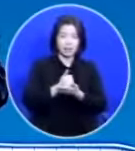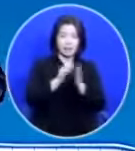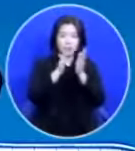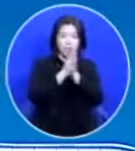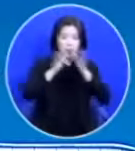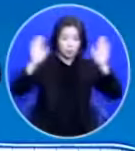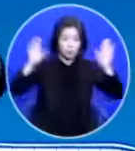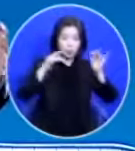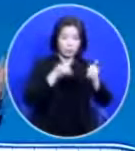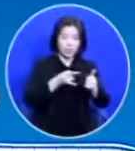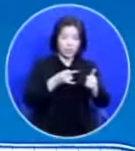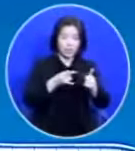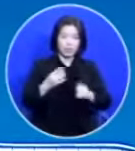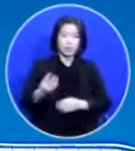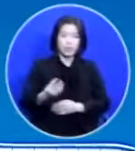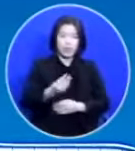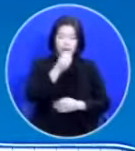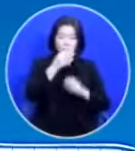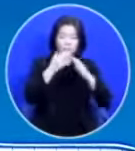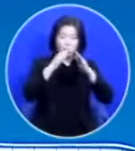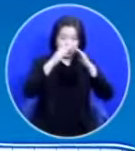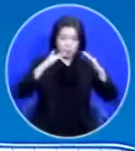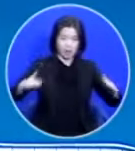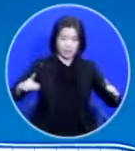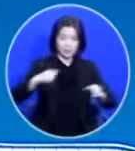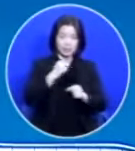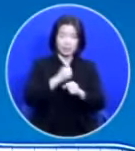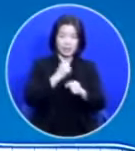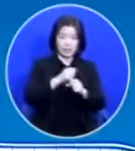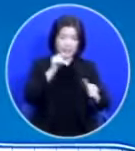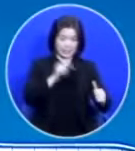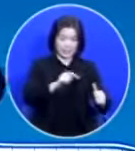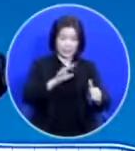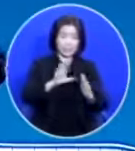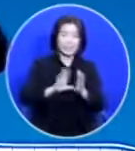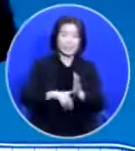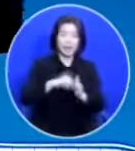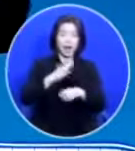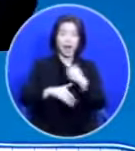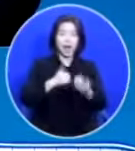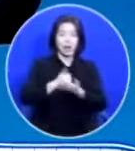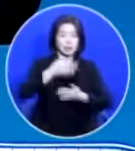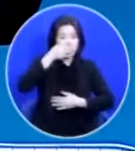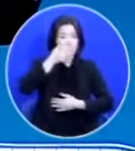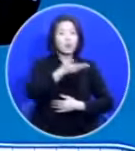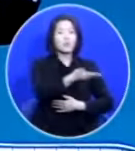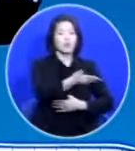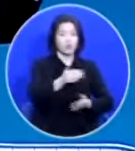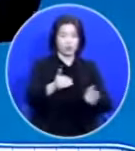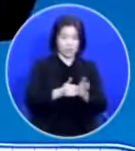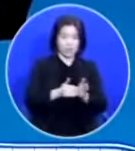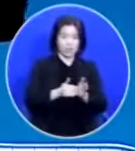성막을 만들게 하실 때 하나님이 보여주셨어요 하늘에 있는